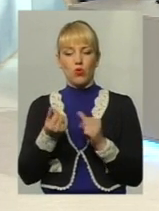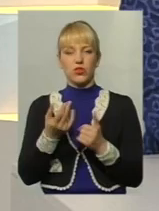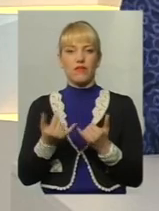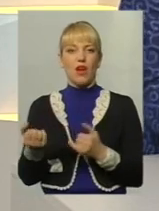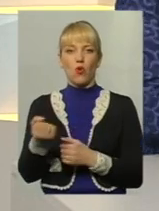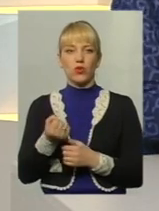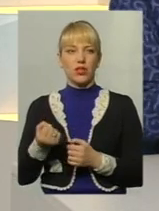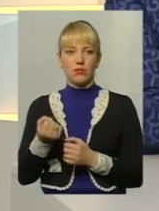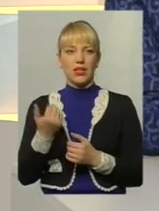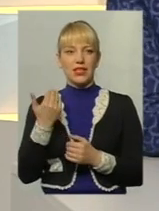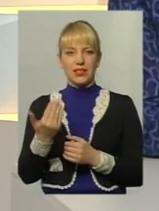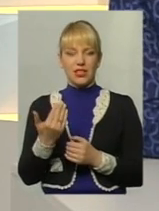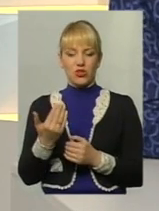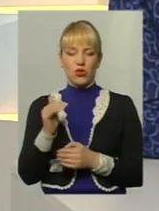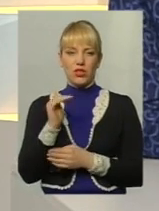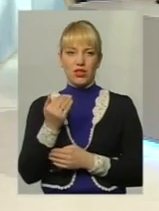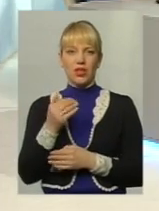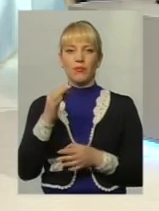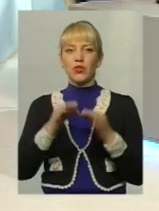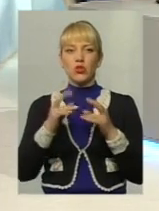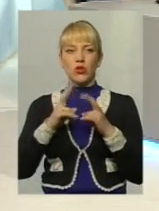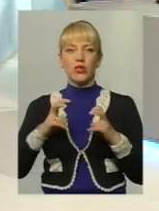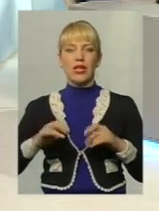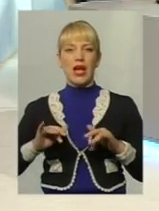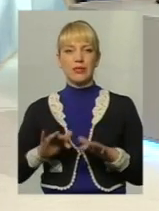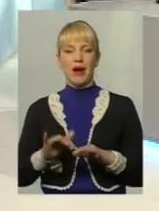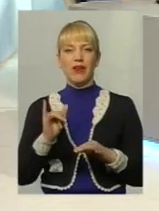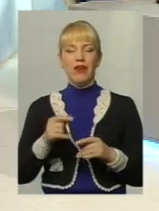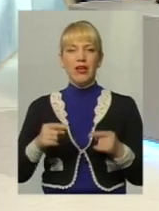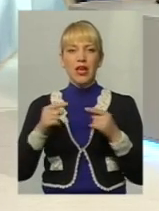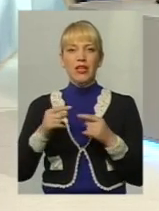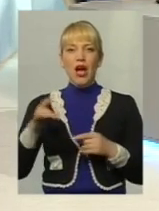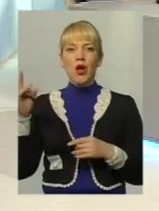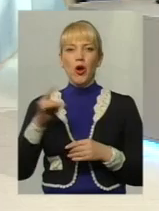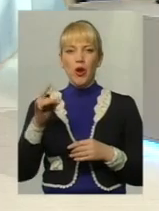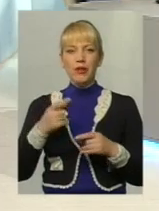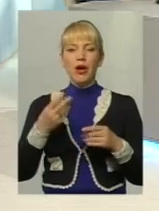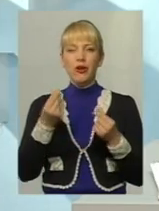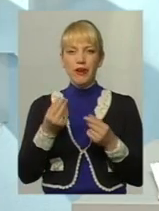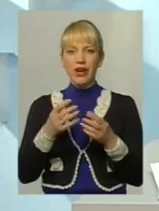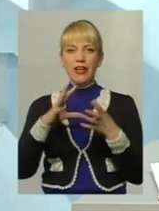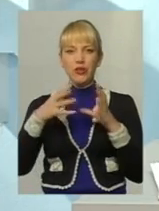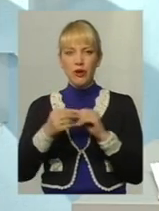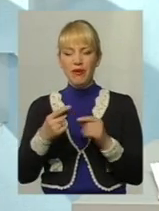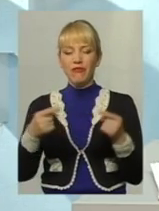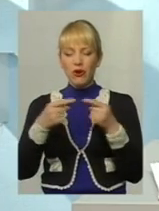утримання їхньої дитини. Суд розглядає справи і визначає розмір твердій грошовій сумі в кожному конкретному випадку